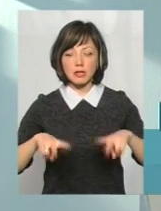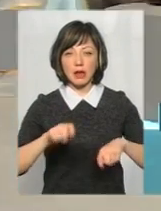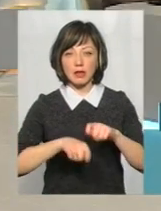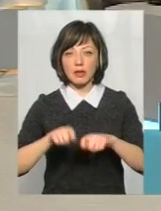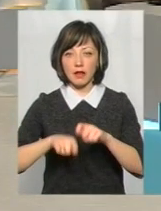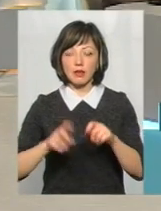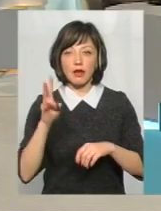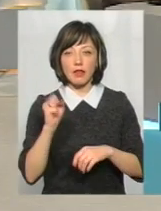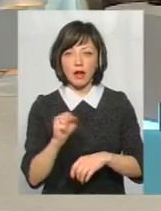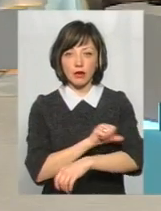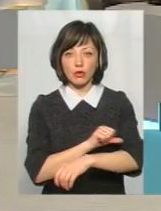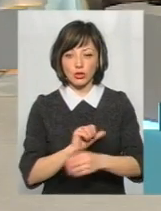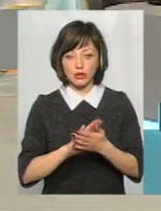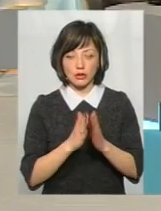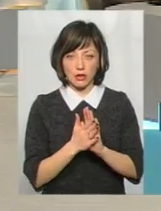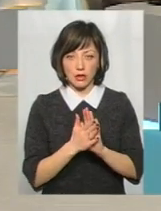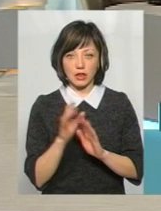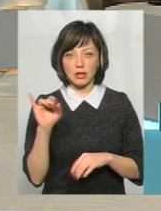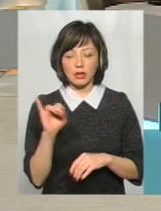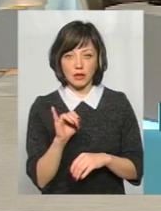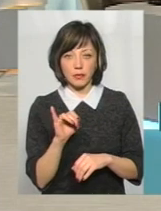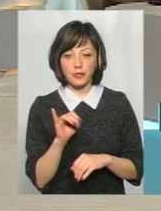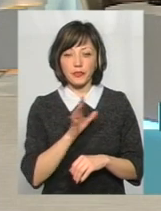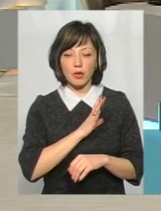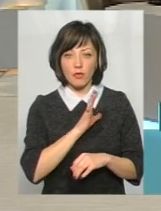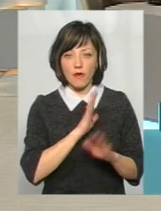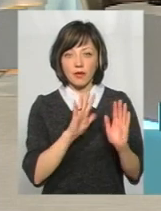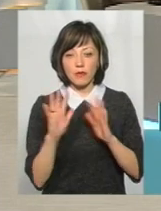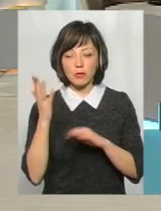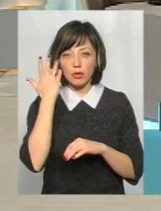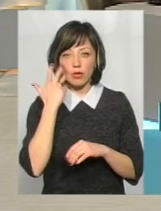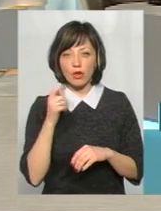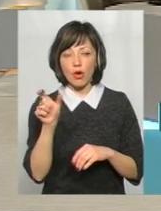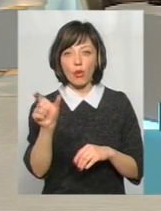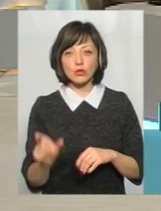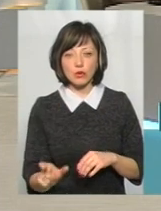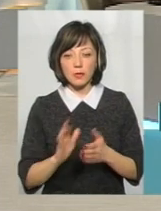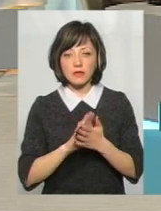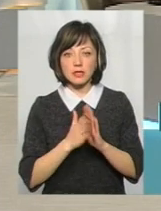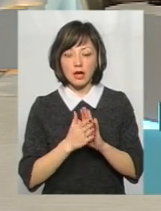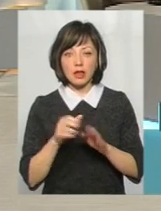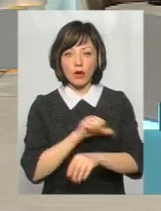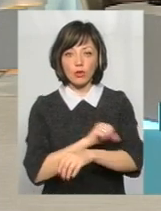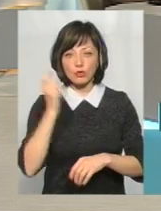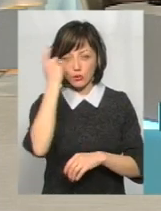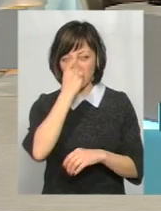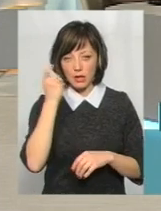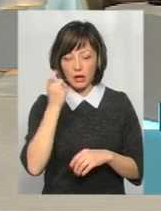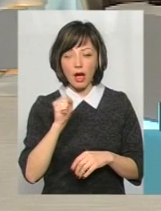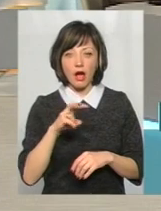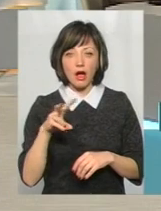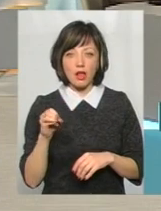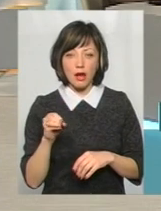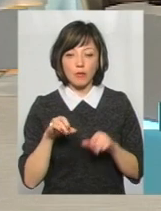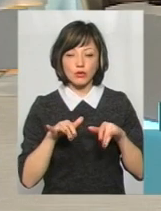саме наркотичний стан. І бувають випадки, коли все ж таки особа в стані наркотичного сп'яніння, але